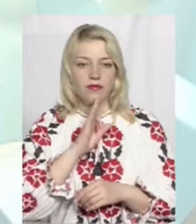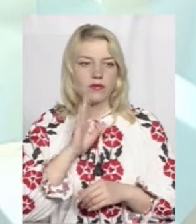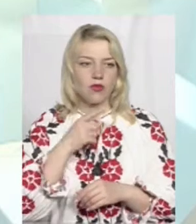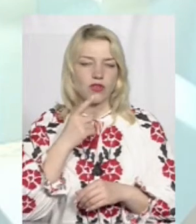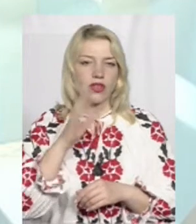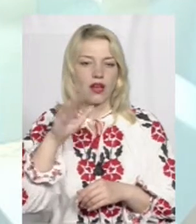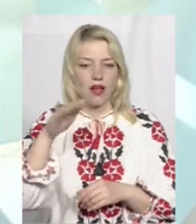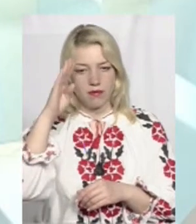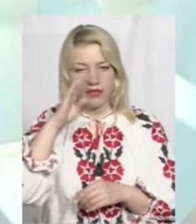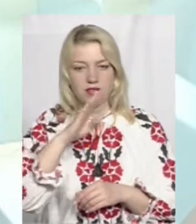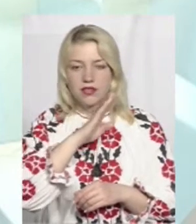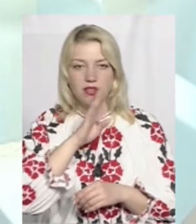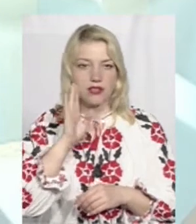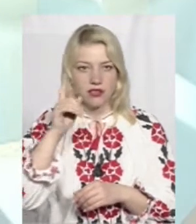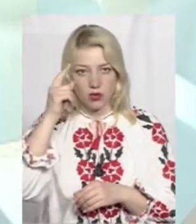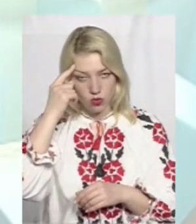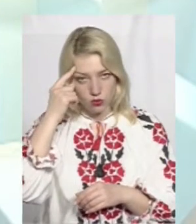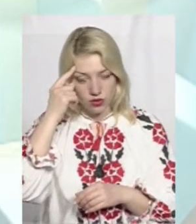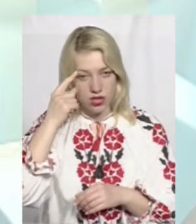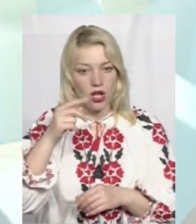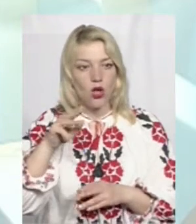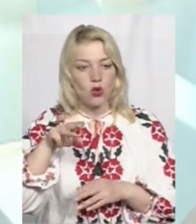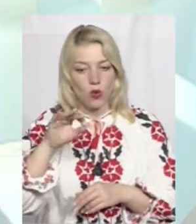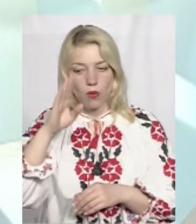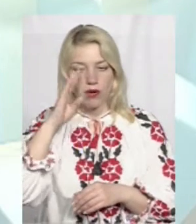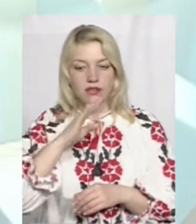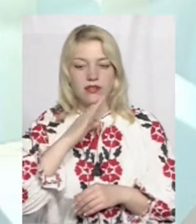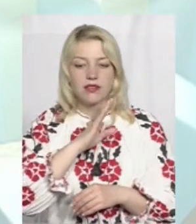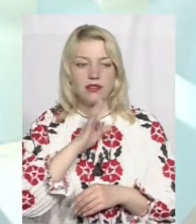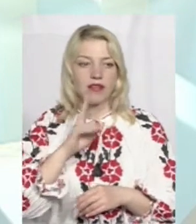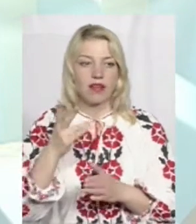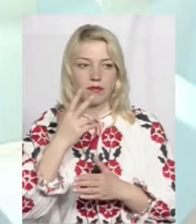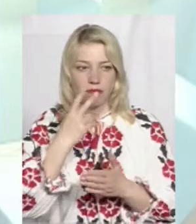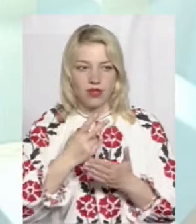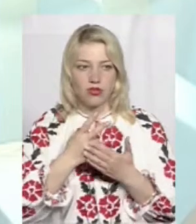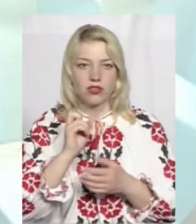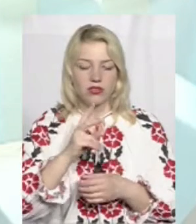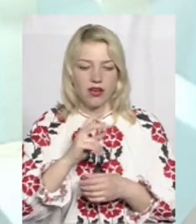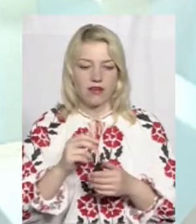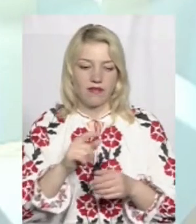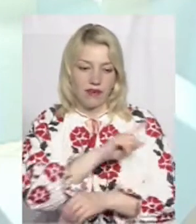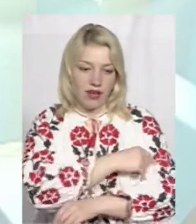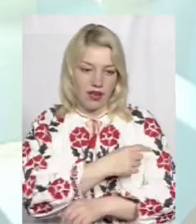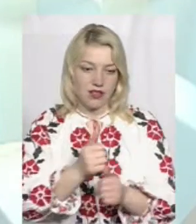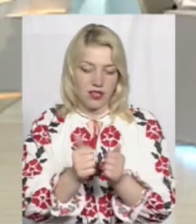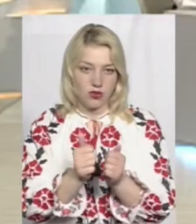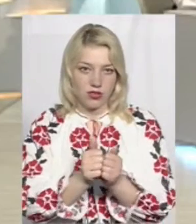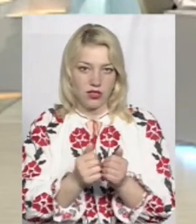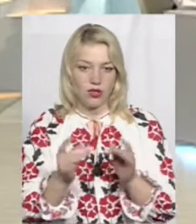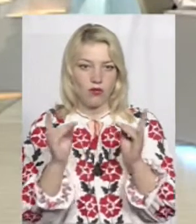про те, що хай батьки задумаються, то от батьки, які бачать в лікарні, як на сусідньому ліжку, там,